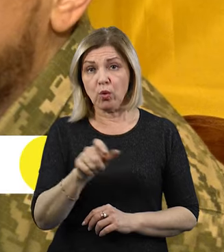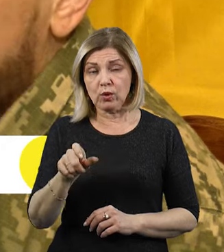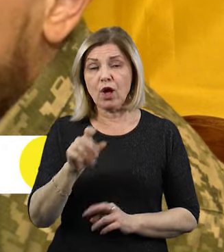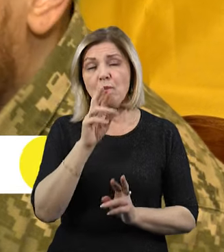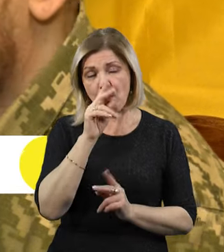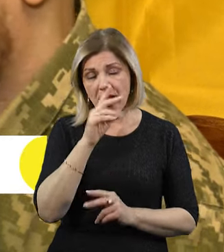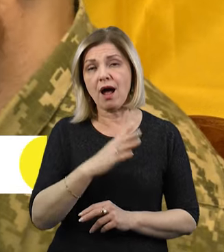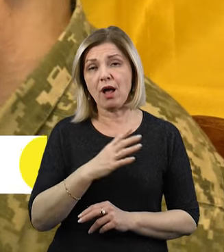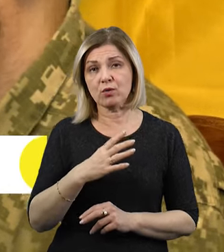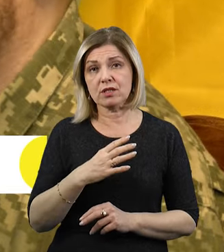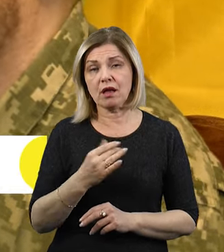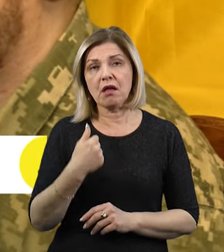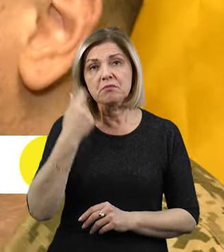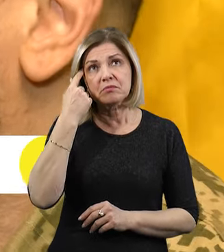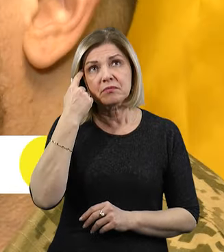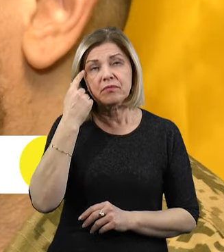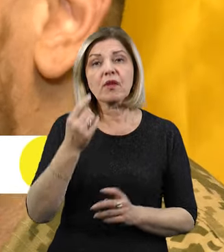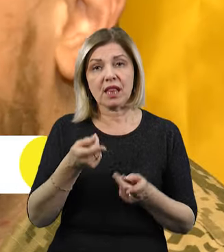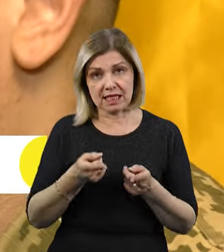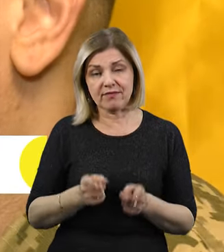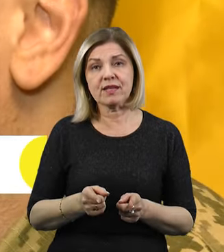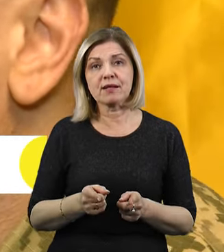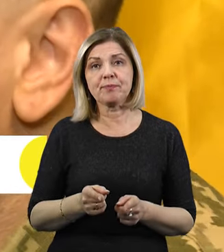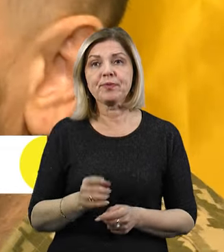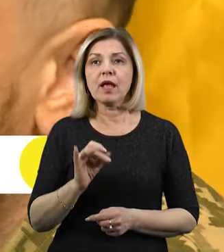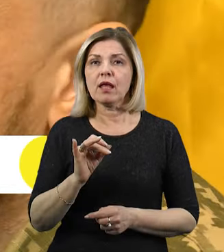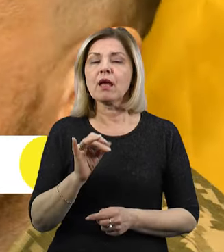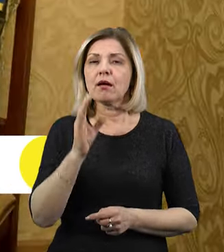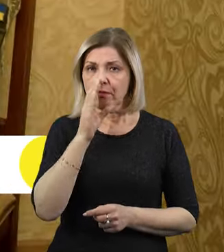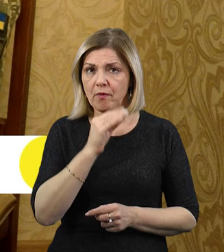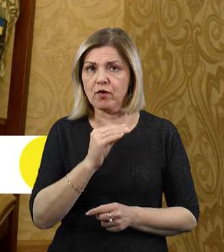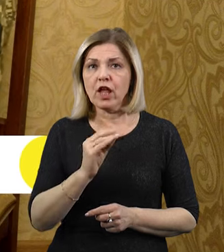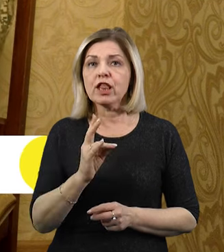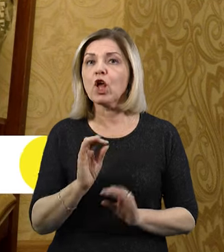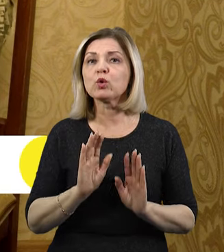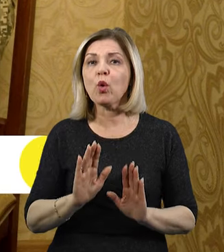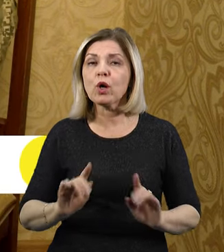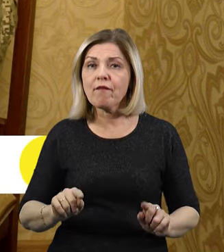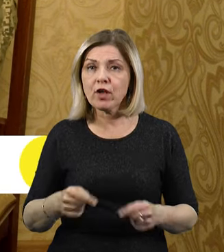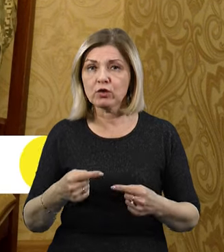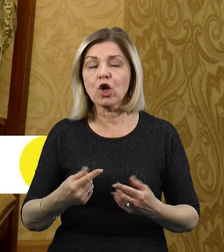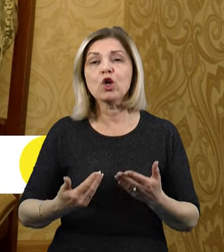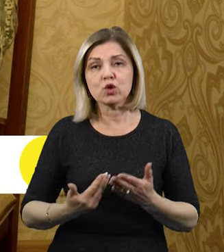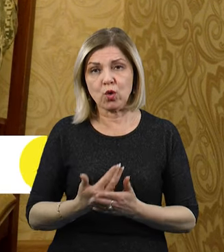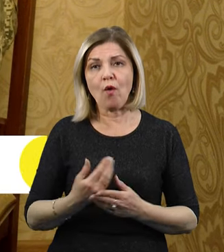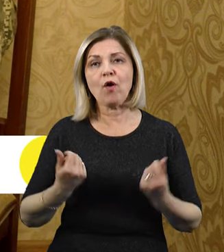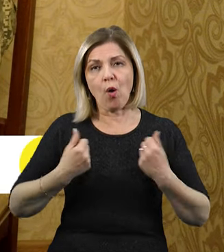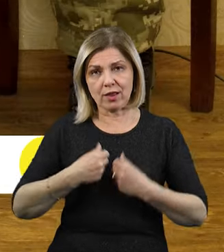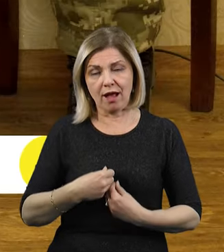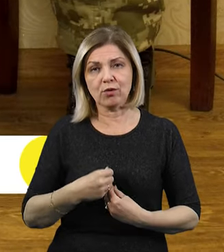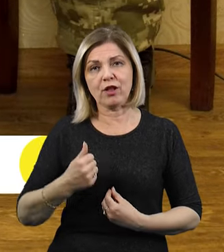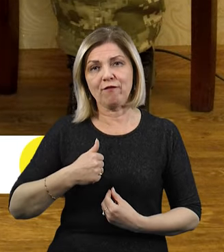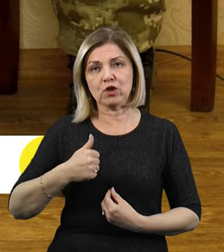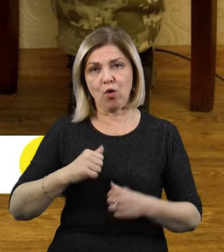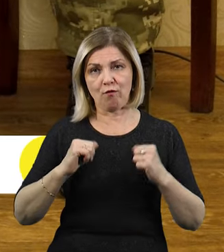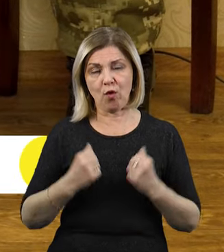І я так сапіну, дійсно. Проте, каже, вдалося не лише відновитися, але й знову одягнути військову форму. Згадує час,